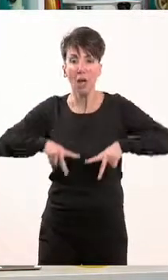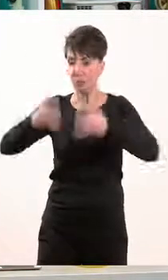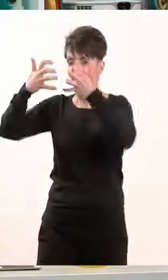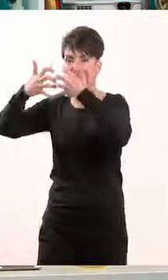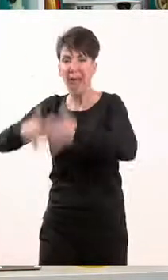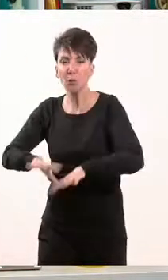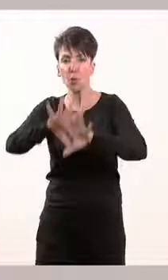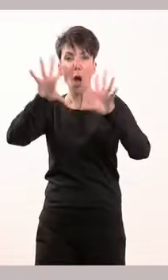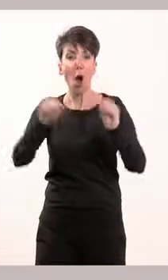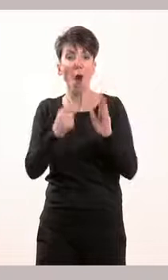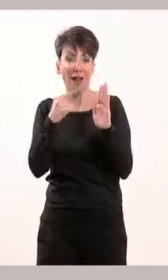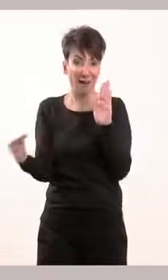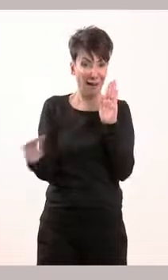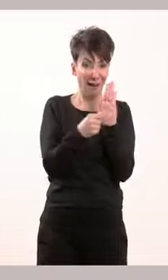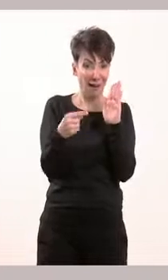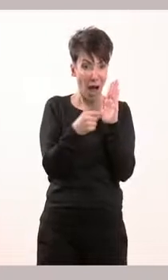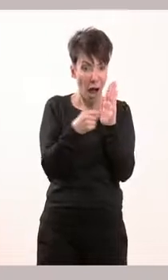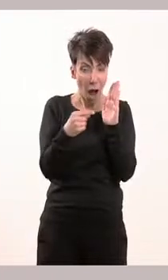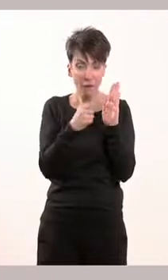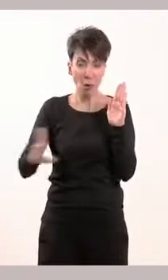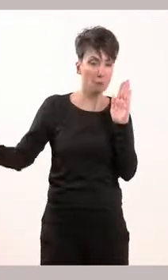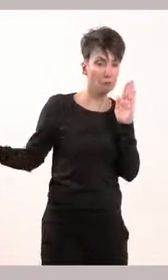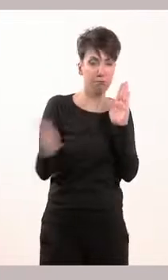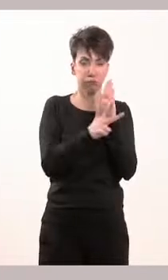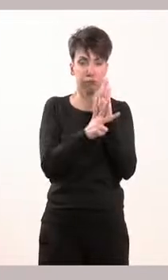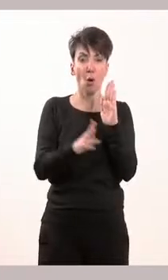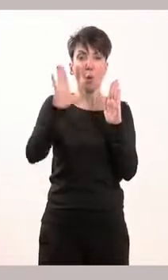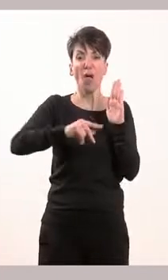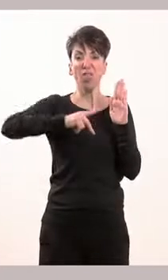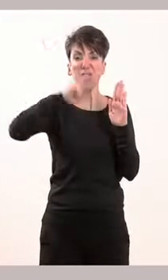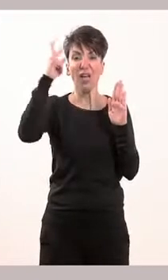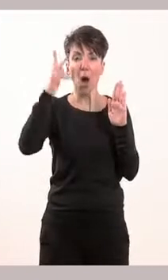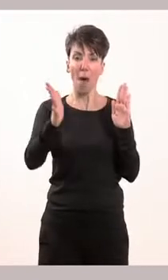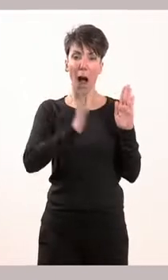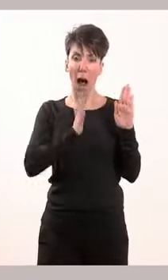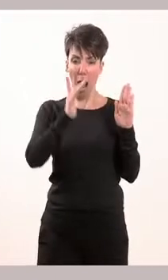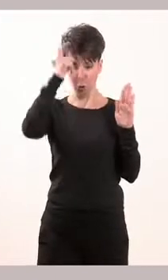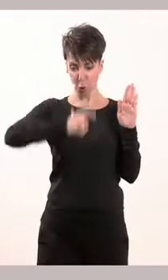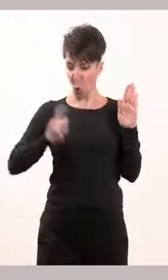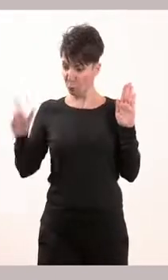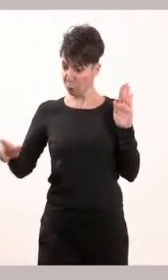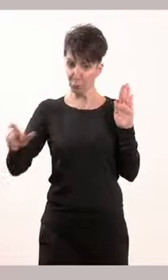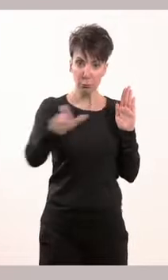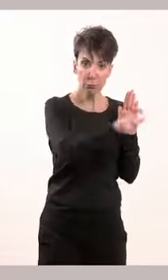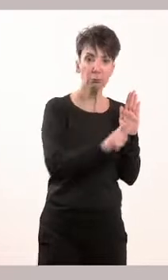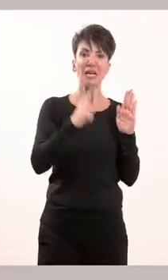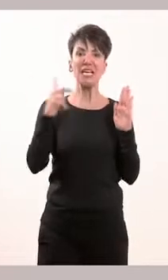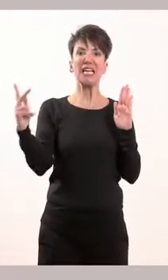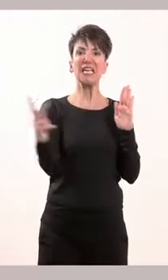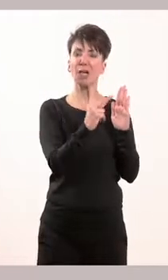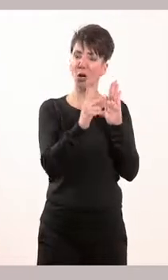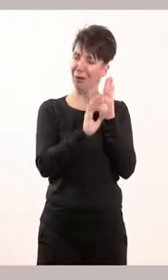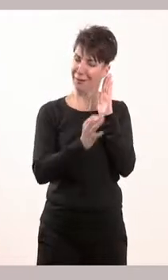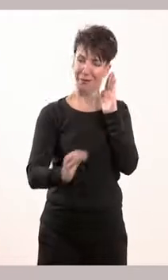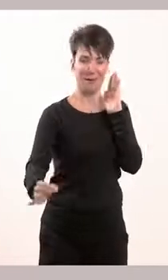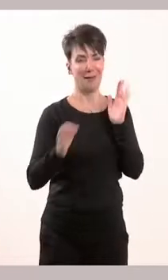κατοχυρώνει ατομικά και κοινωνικά δικαιώματα των πολιτών. Θα σας τα